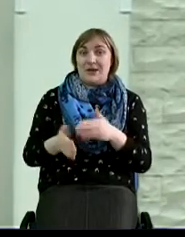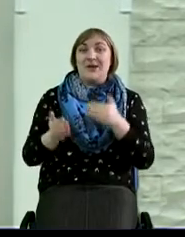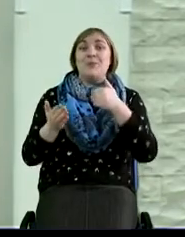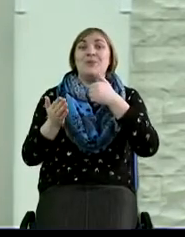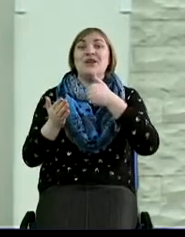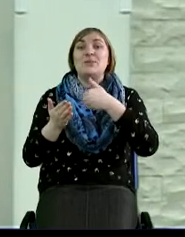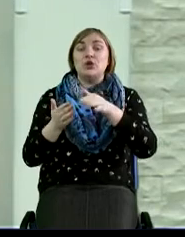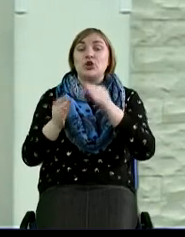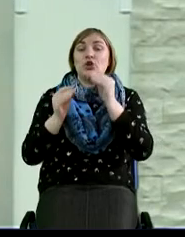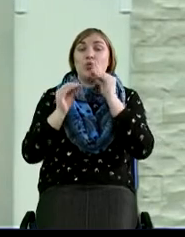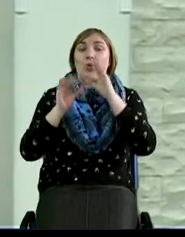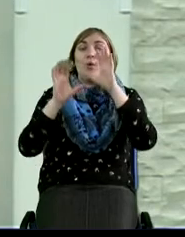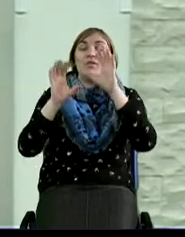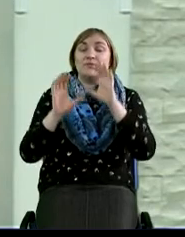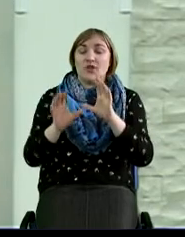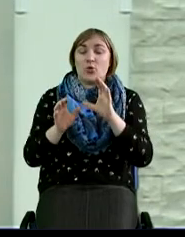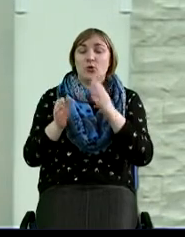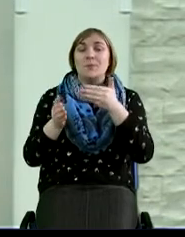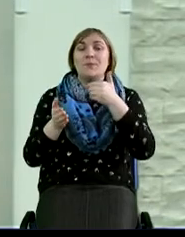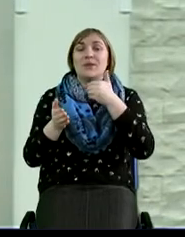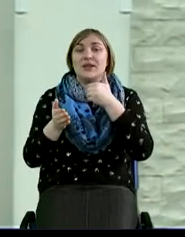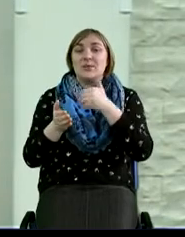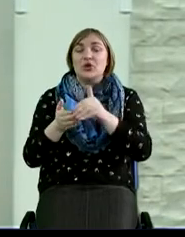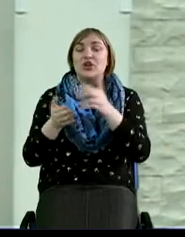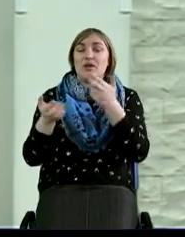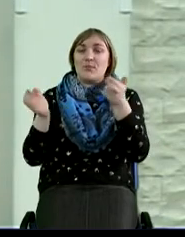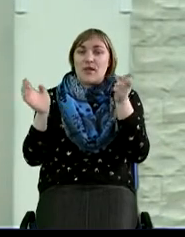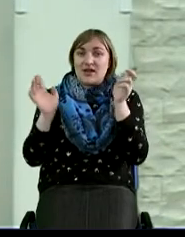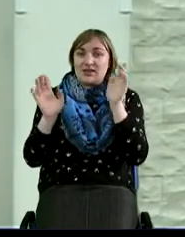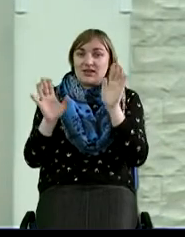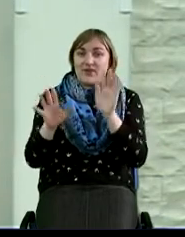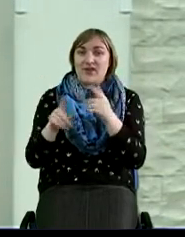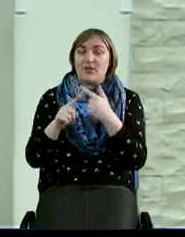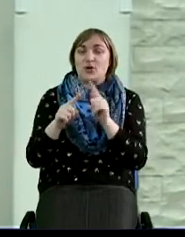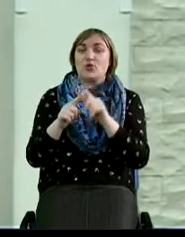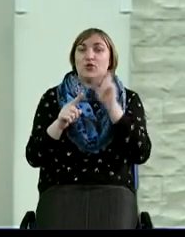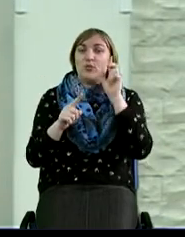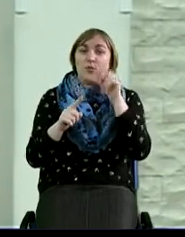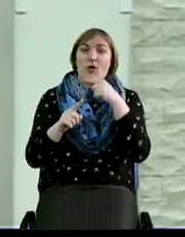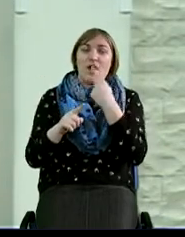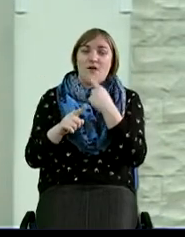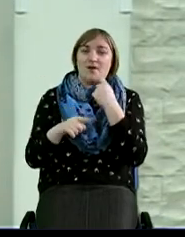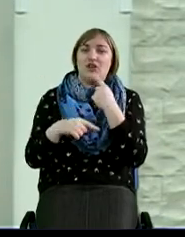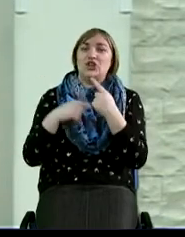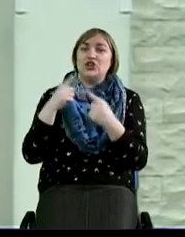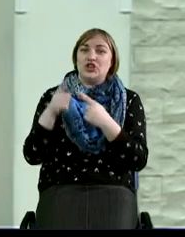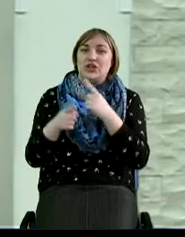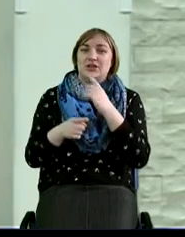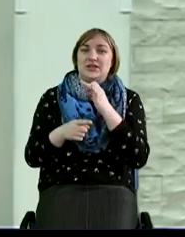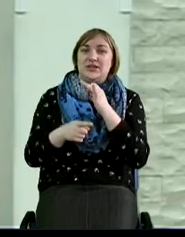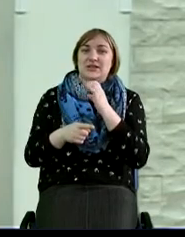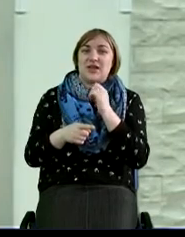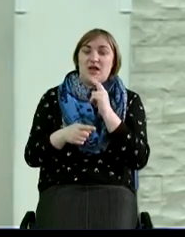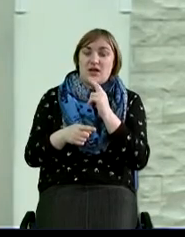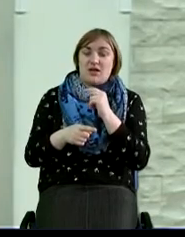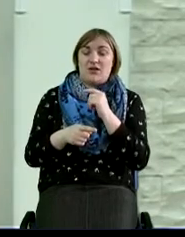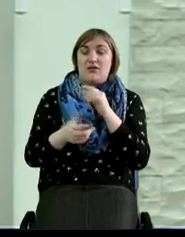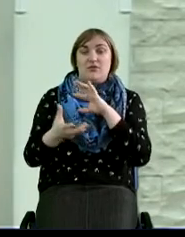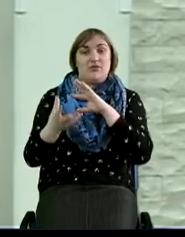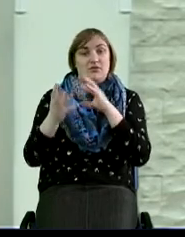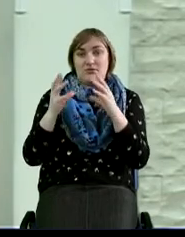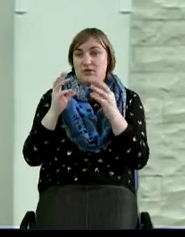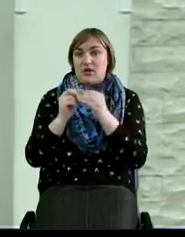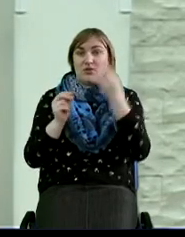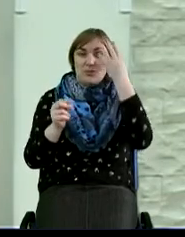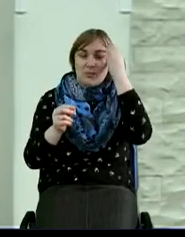духовными законами, пренебрежение вот именно этим благословением, которое Бог говорил через Исаака, оно принесло целое